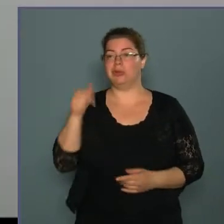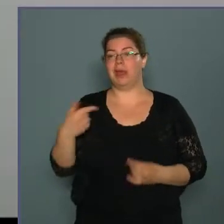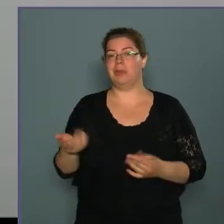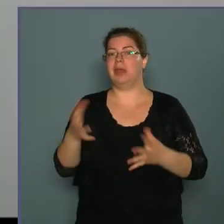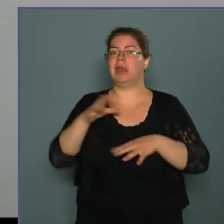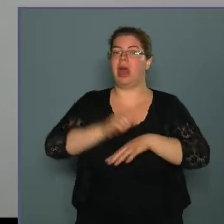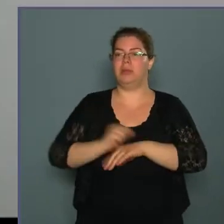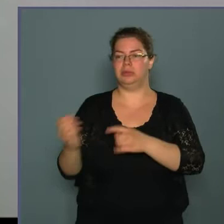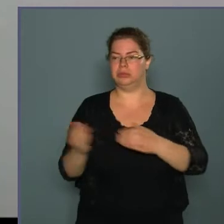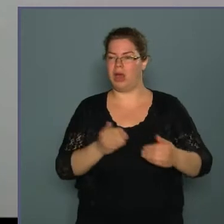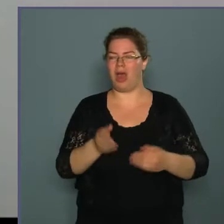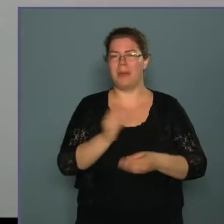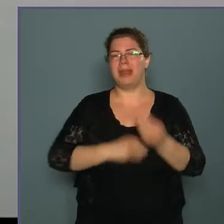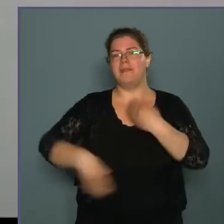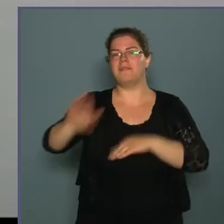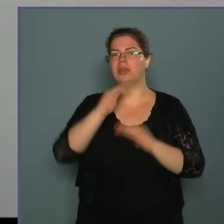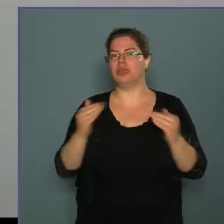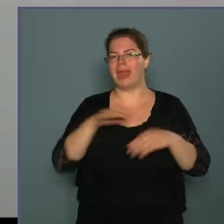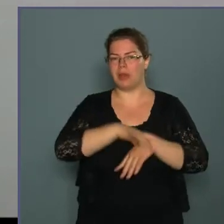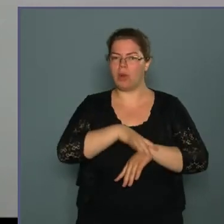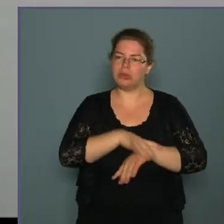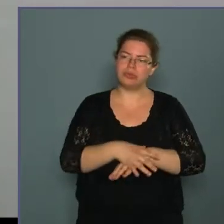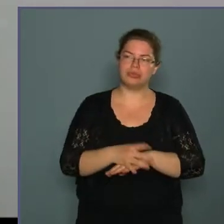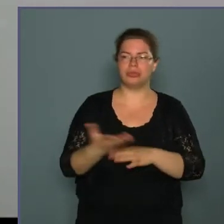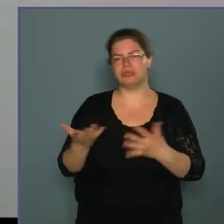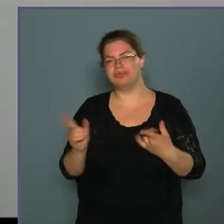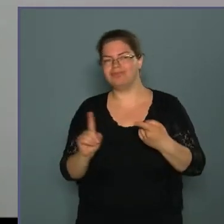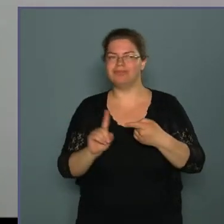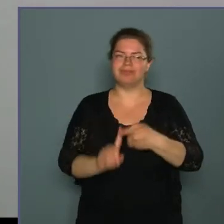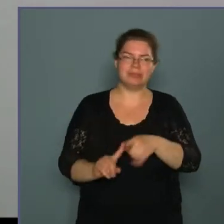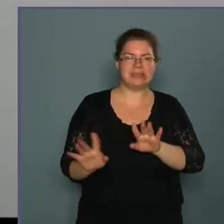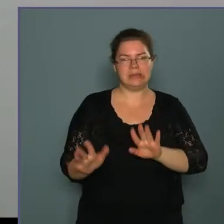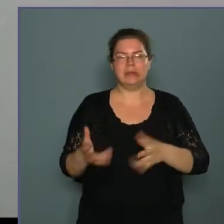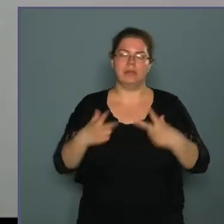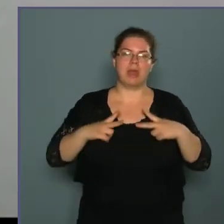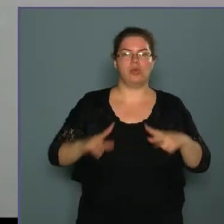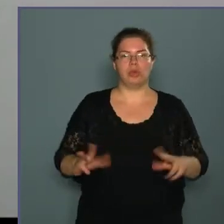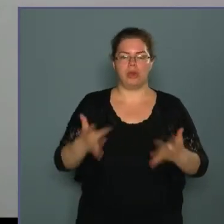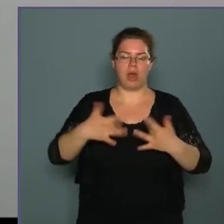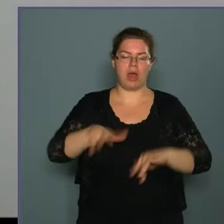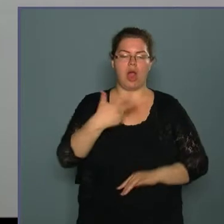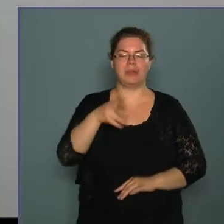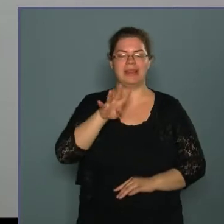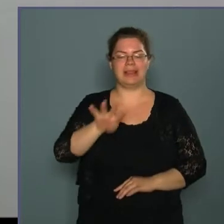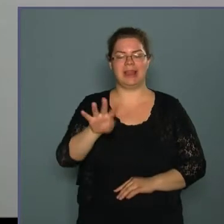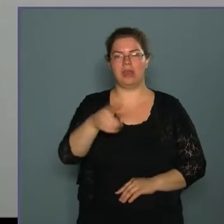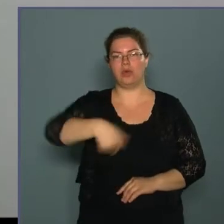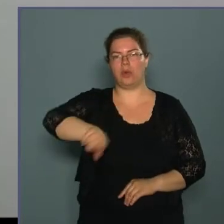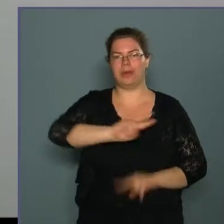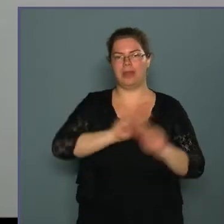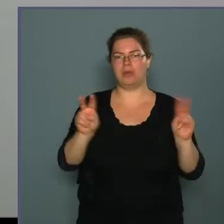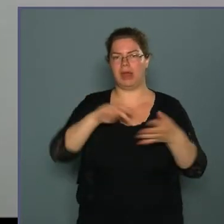A felnőtt házi orvos vonatkozásában még azt mondhatom, hogy megnyugtató a helyzet, 34 körzet van a kerületben,